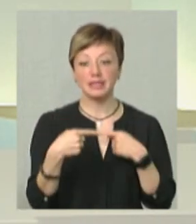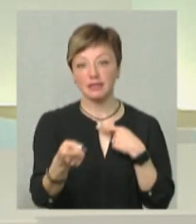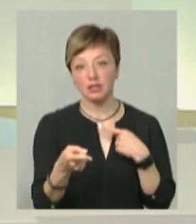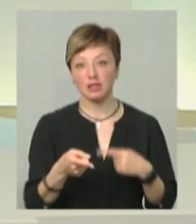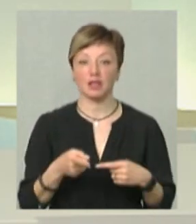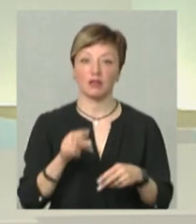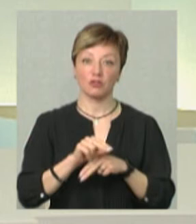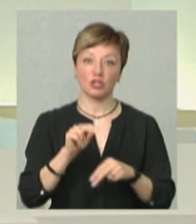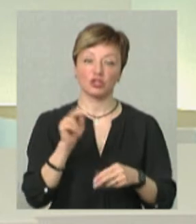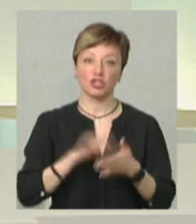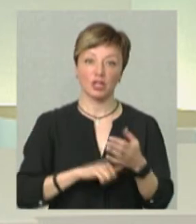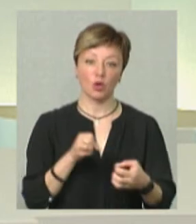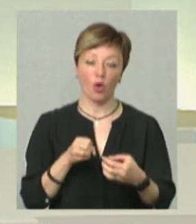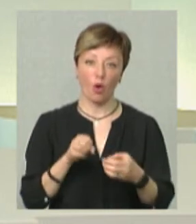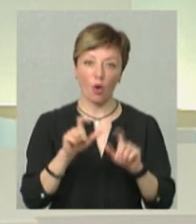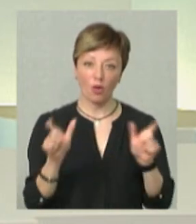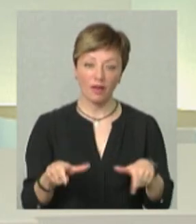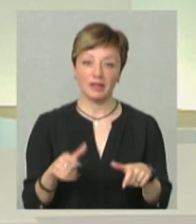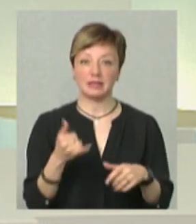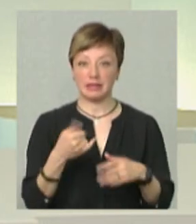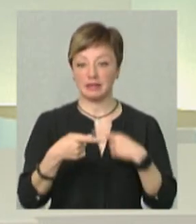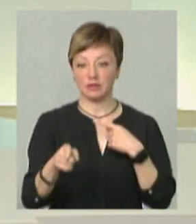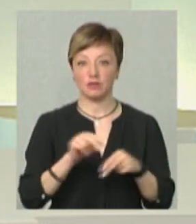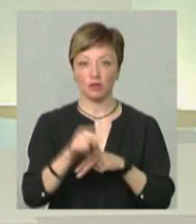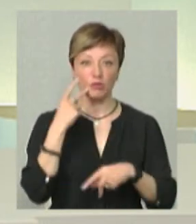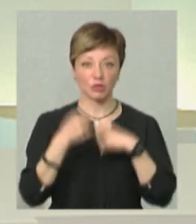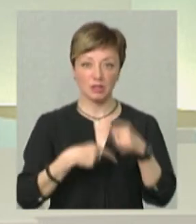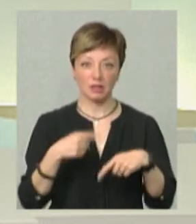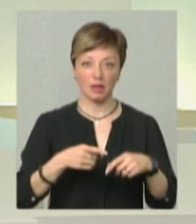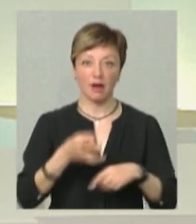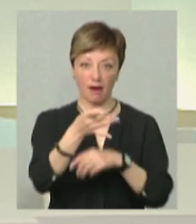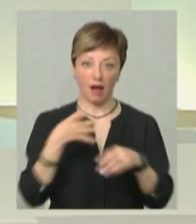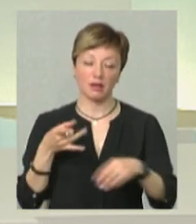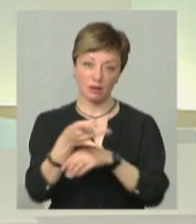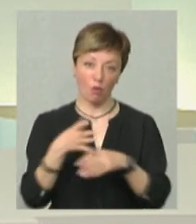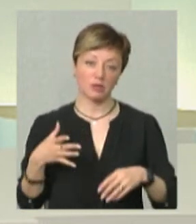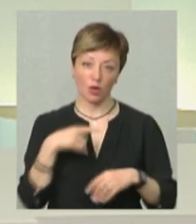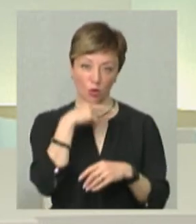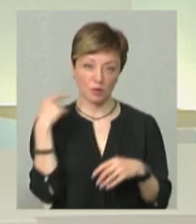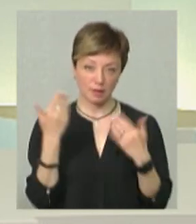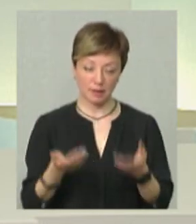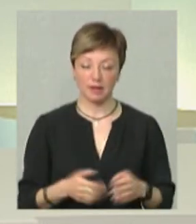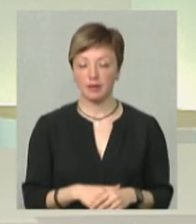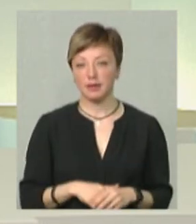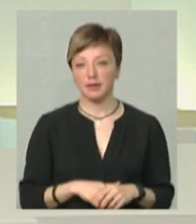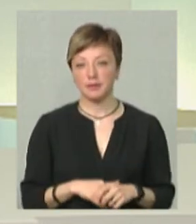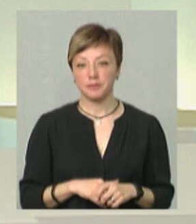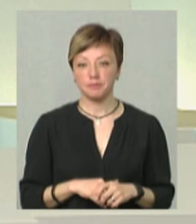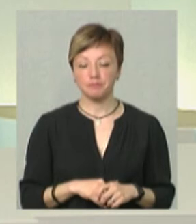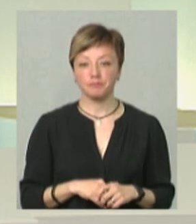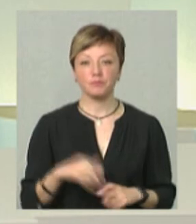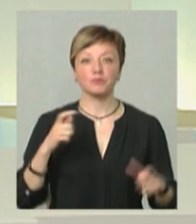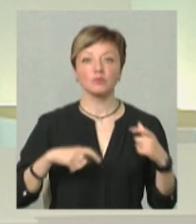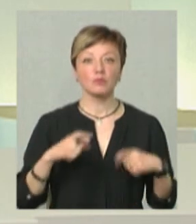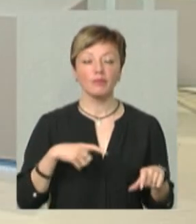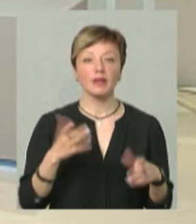дистанційне навчання через коронавірус, зараз дистанційне навчання через постійні ракетні обстріли Російської Федерації, повітряну тривогу. про